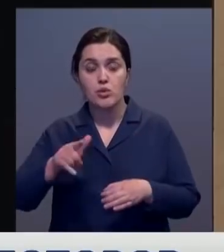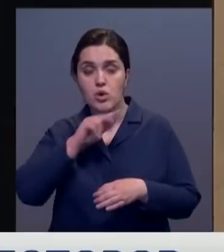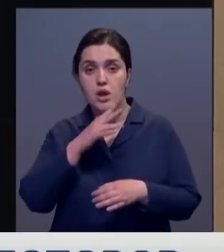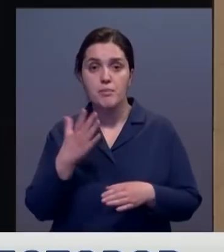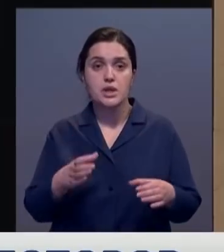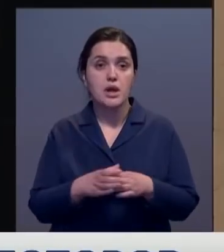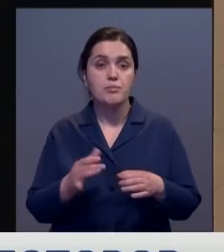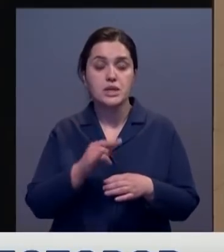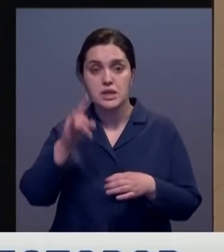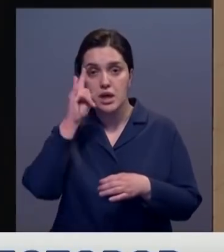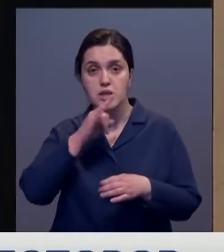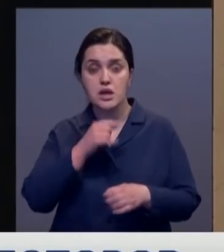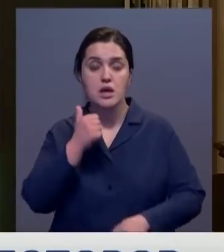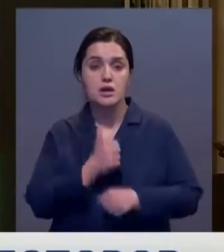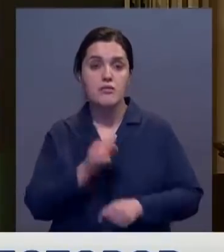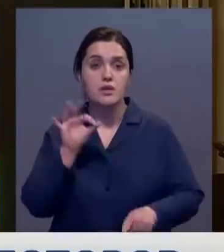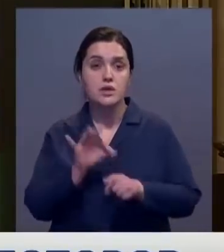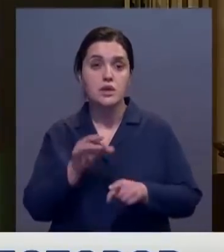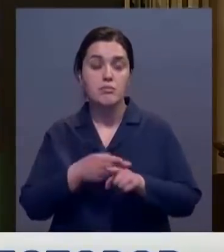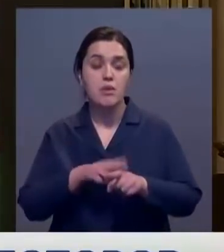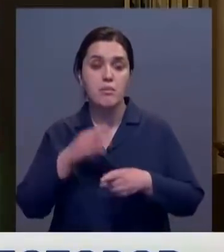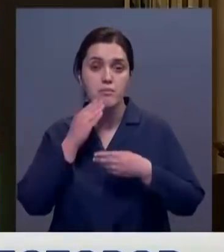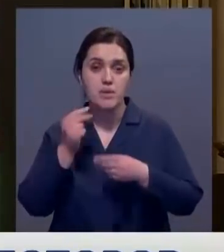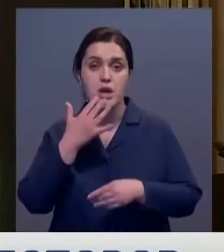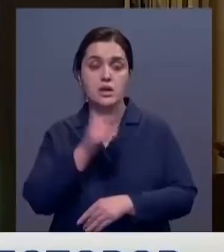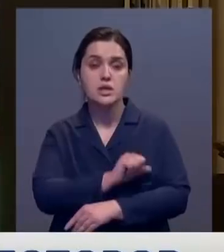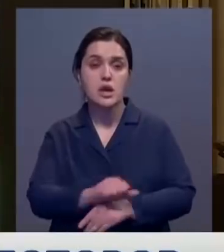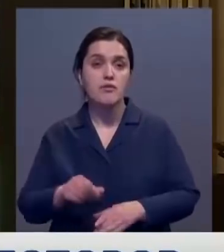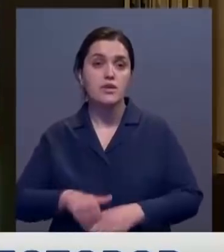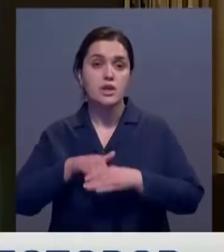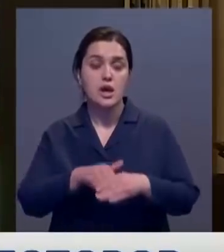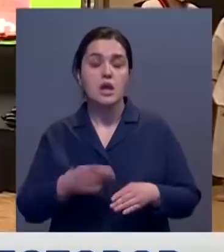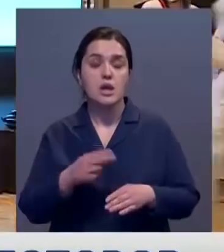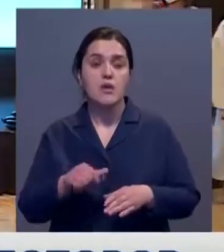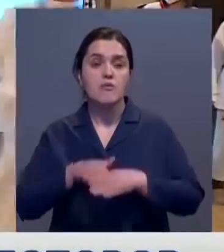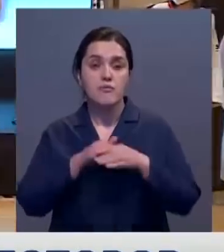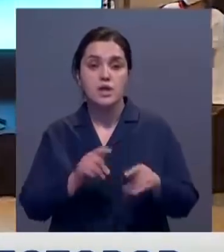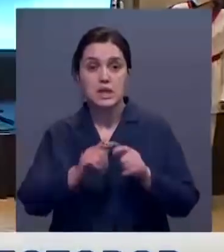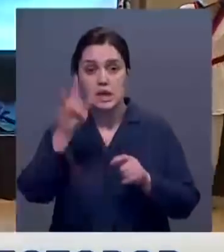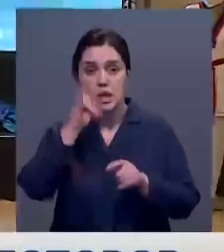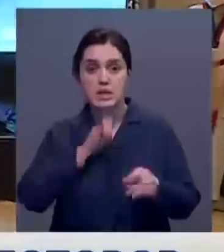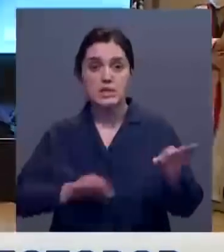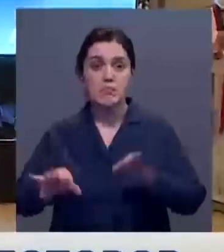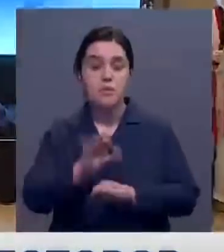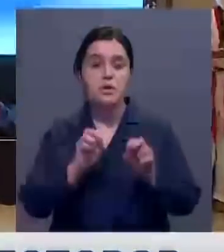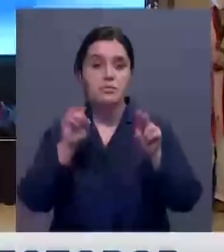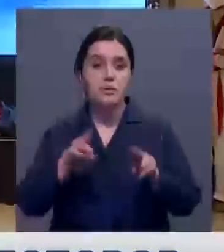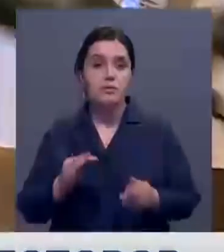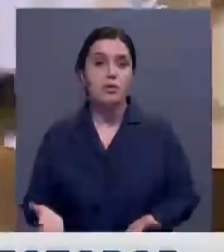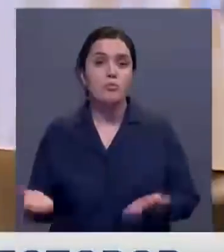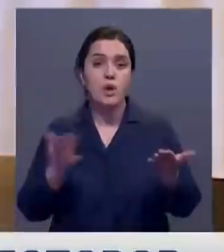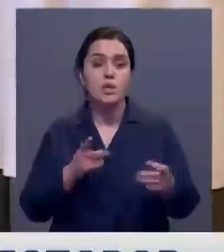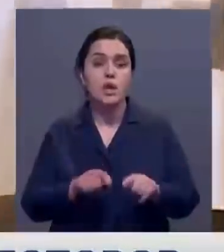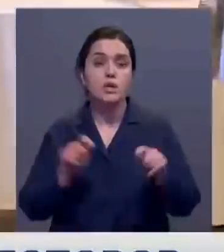компаний из Казахстана. Главная цель мероприятия – привлечь иностранных инвесторов для финансирования казахстанских проектов. Специально по приглашению на открытие из Алматы